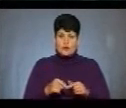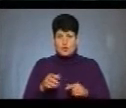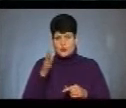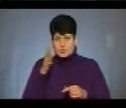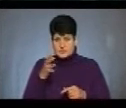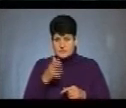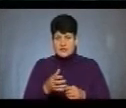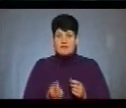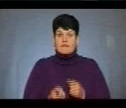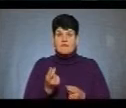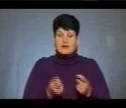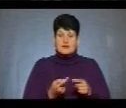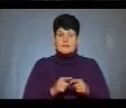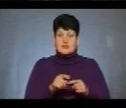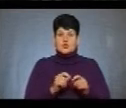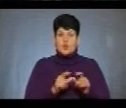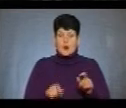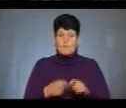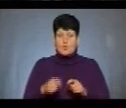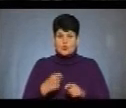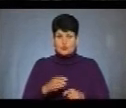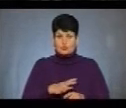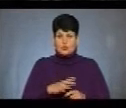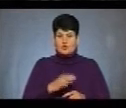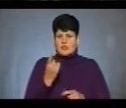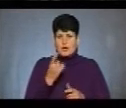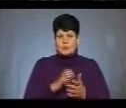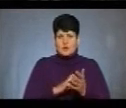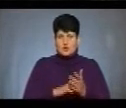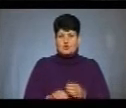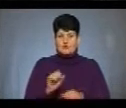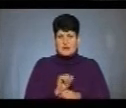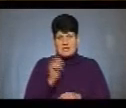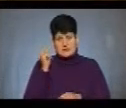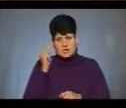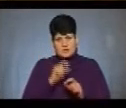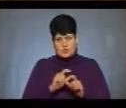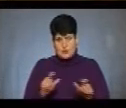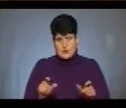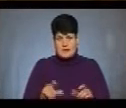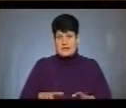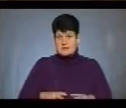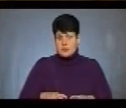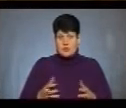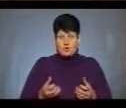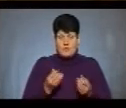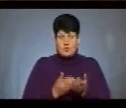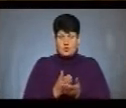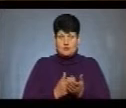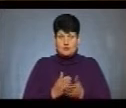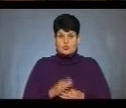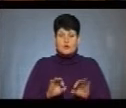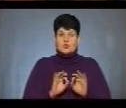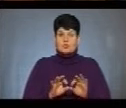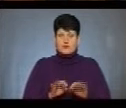Николаїшин, виявили у цій школі порушення, що стало однією із причин призупинити навчання в школі. Інспектор рятувальної служби Андрій Станчик